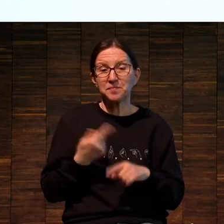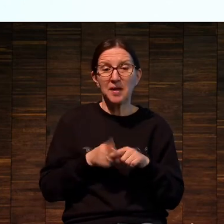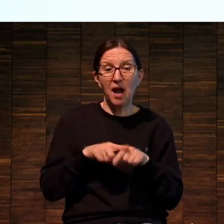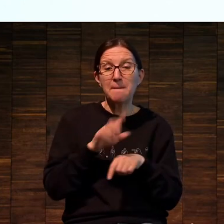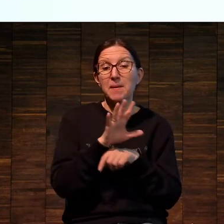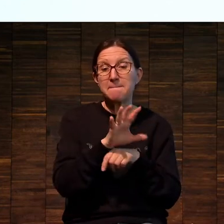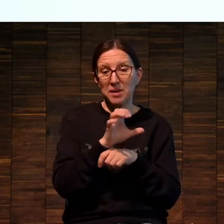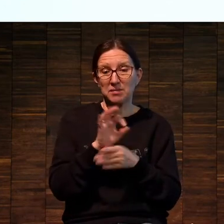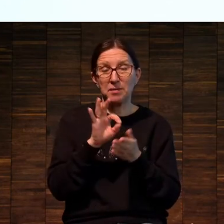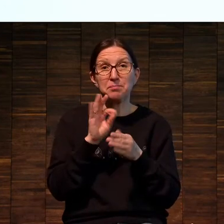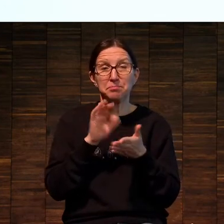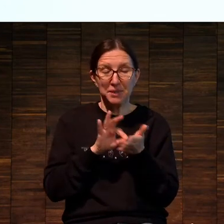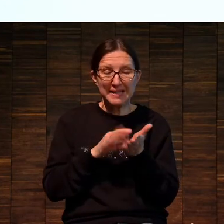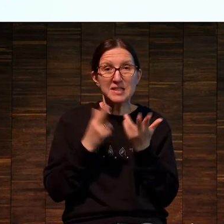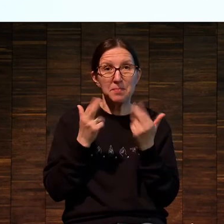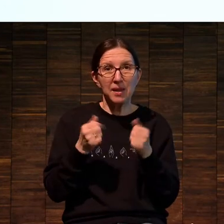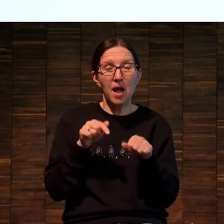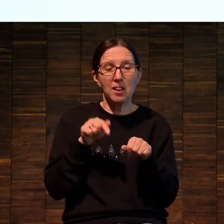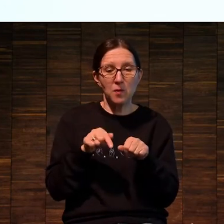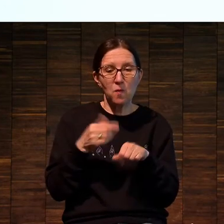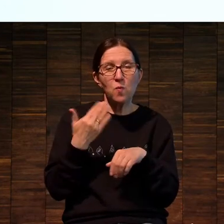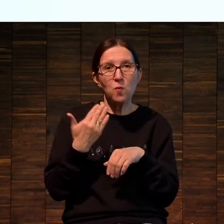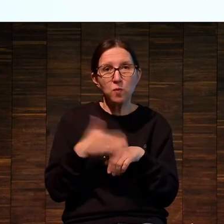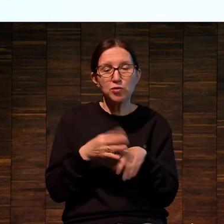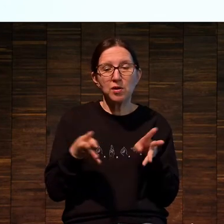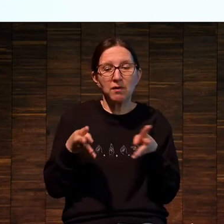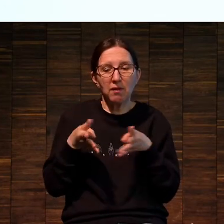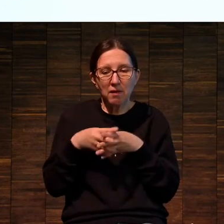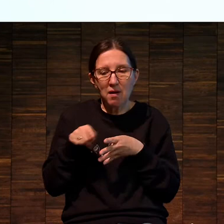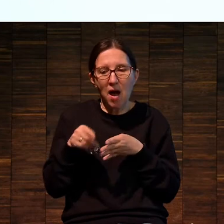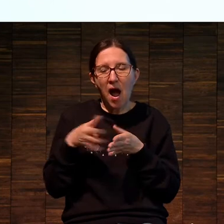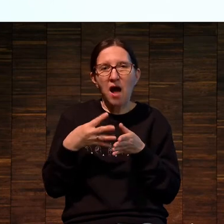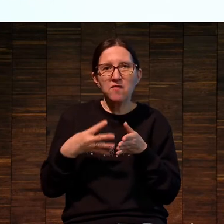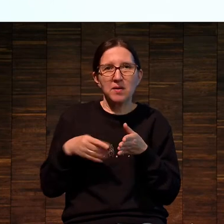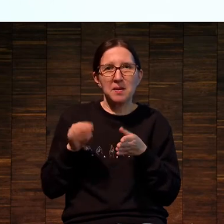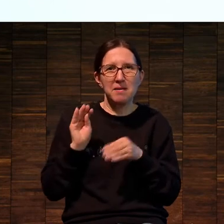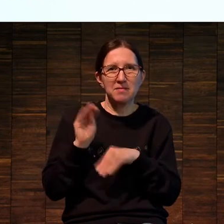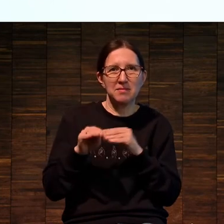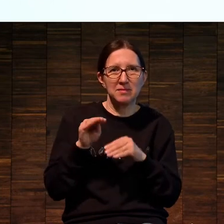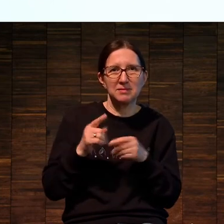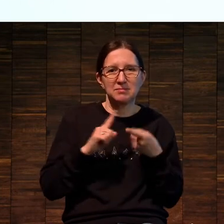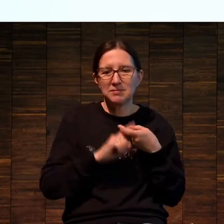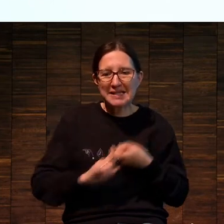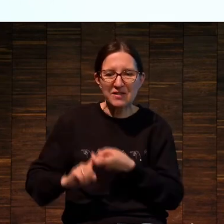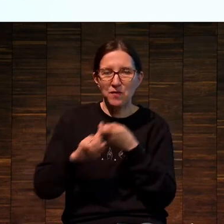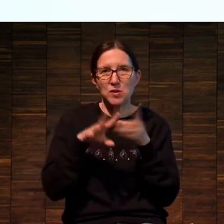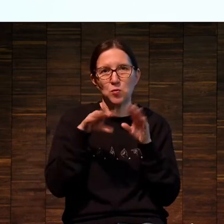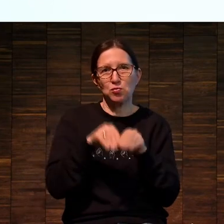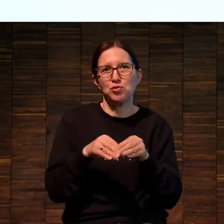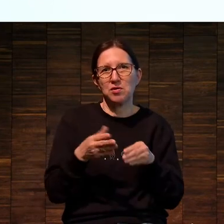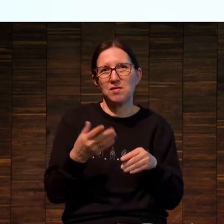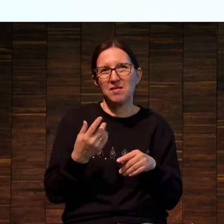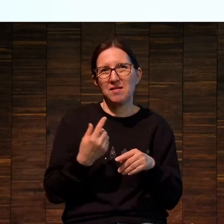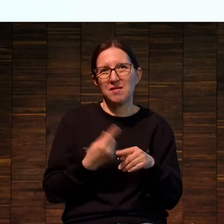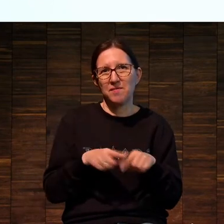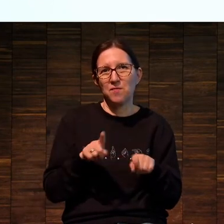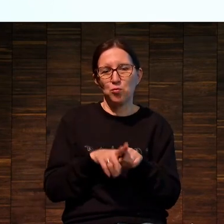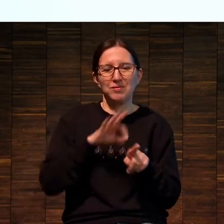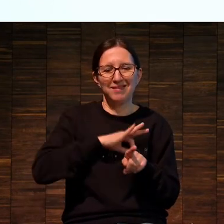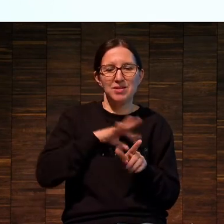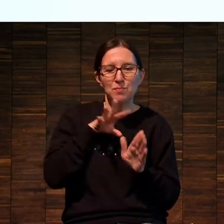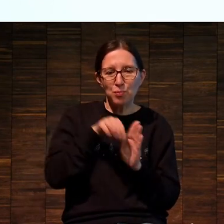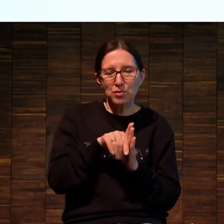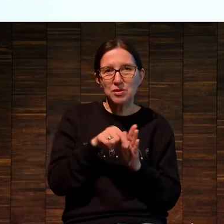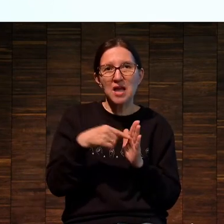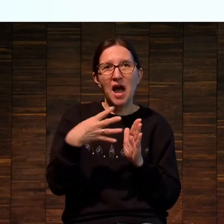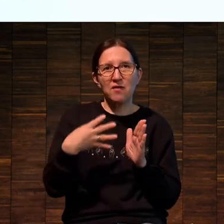фотографический принцип, но который работает с акварельным медиумом, с акварельным связующим. Гумиарабик — это связующий, который используется